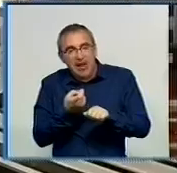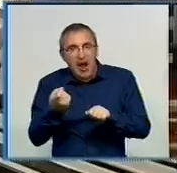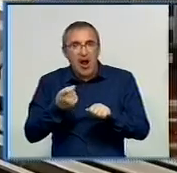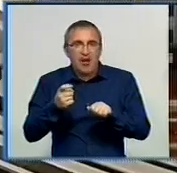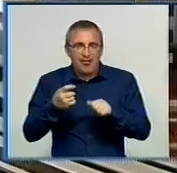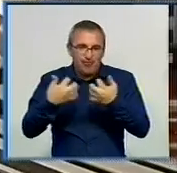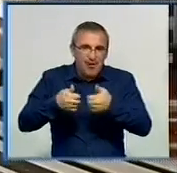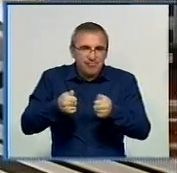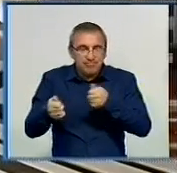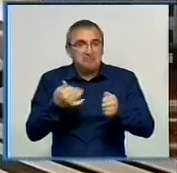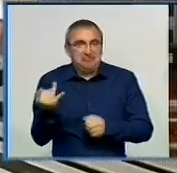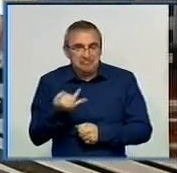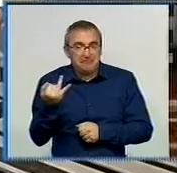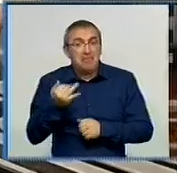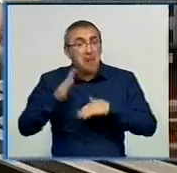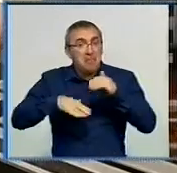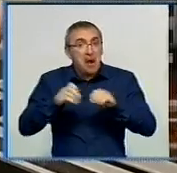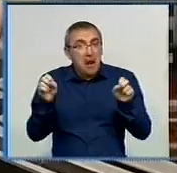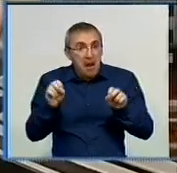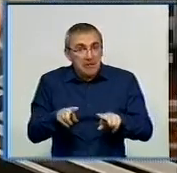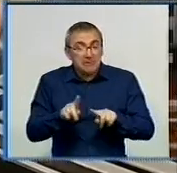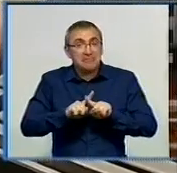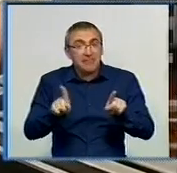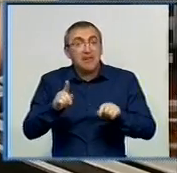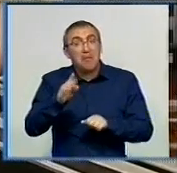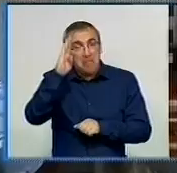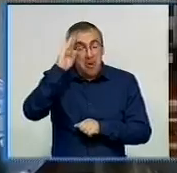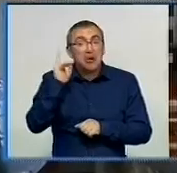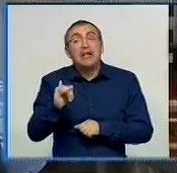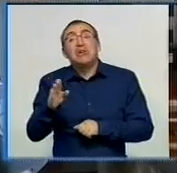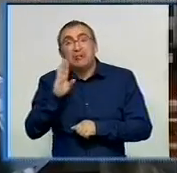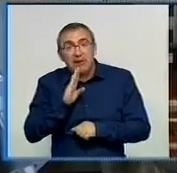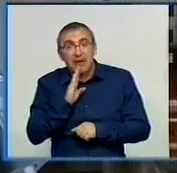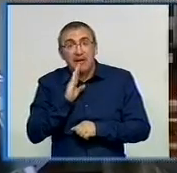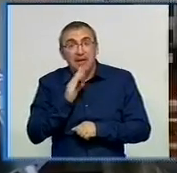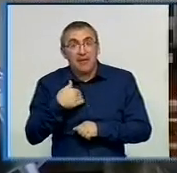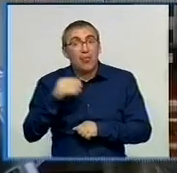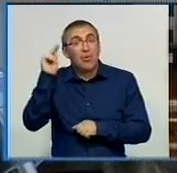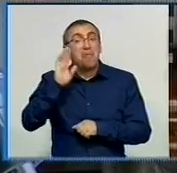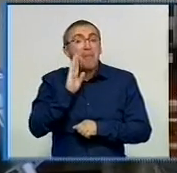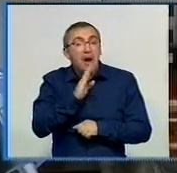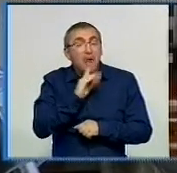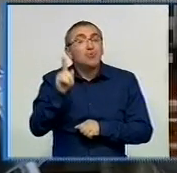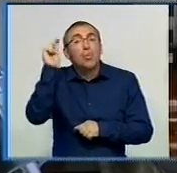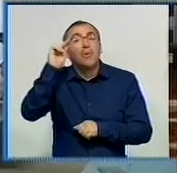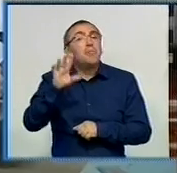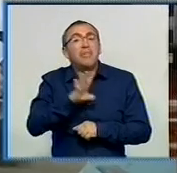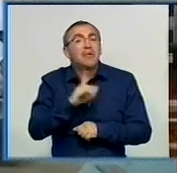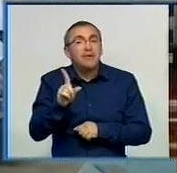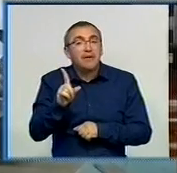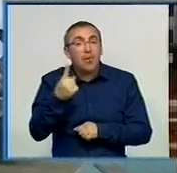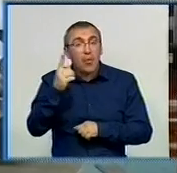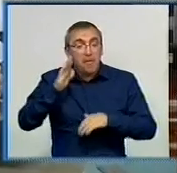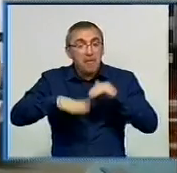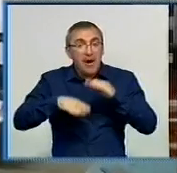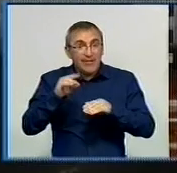Проходити таку незвичну практику зголосилися не лише хлопці, а й дівчата. У мене тут вчилась мама, я хотіла побачити, на що вона вчилась. На одному з